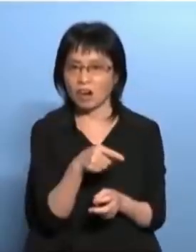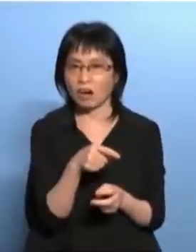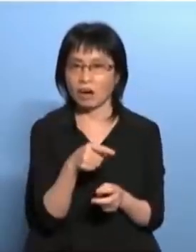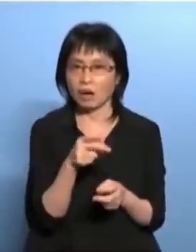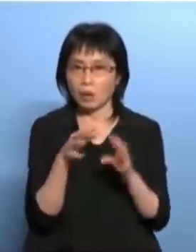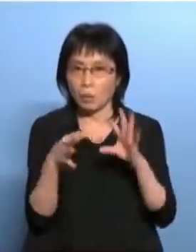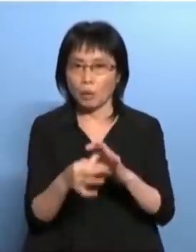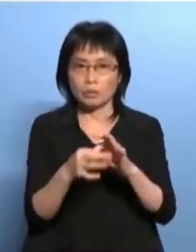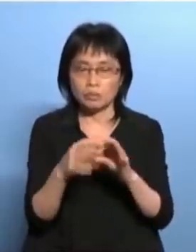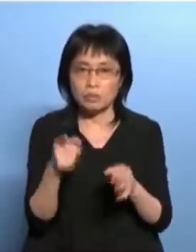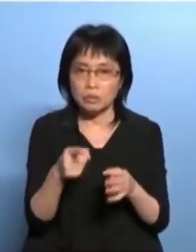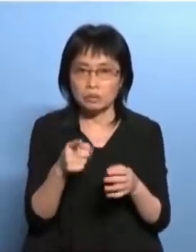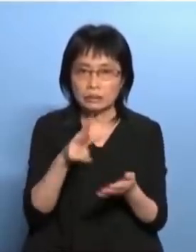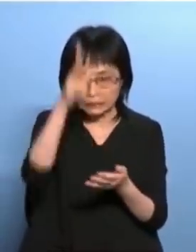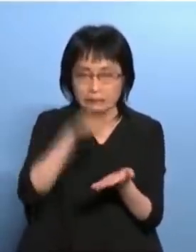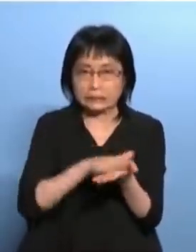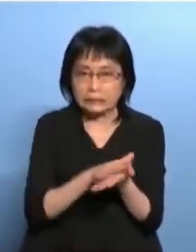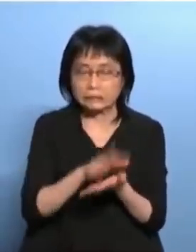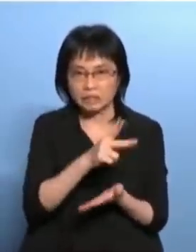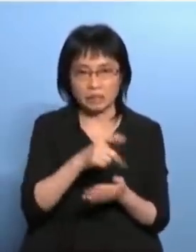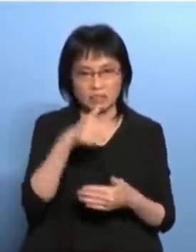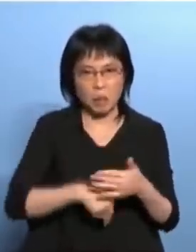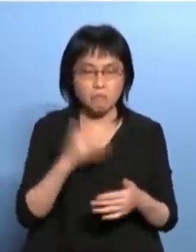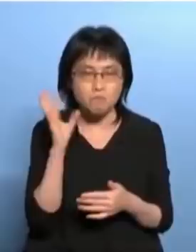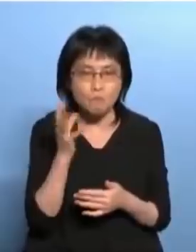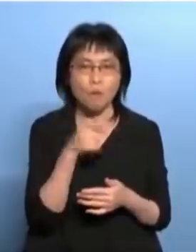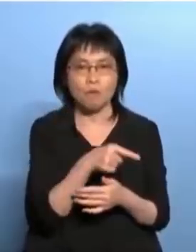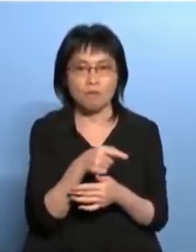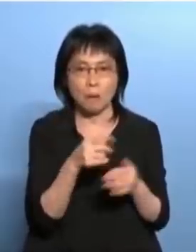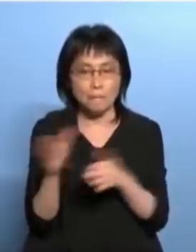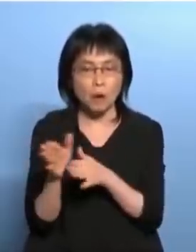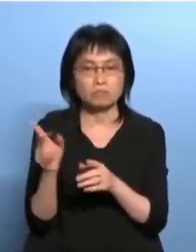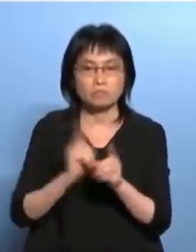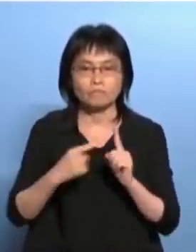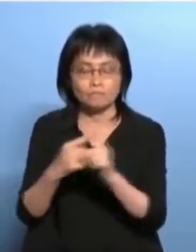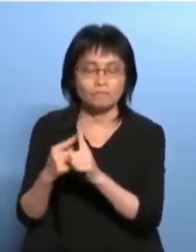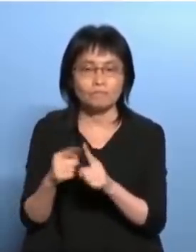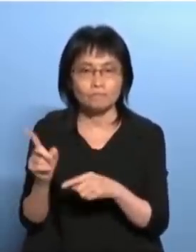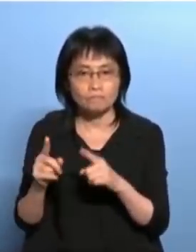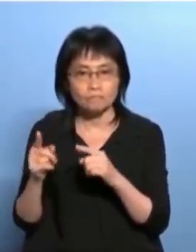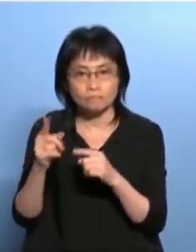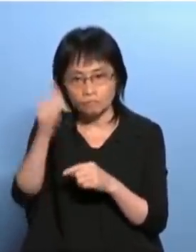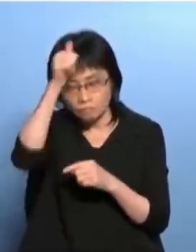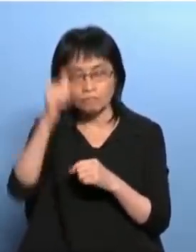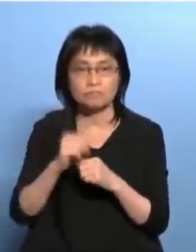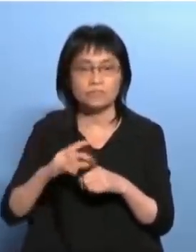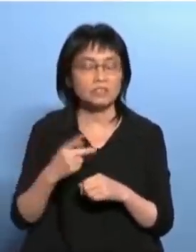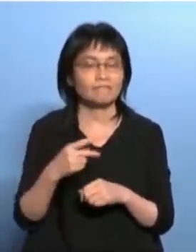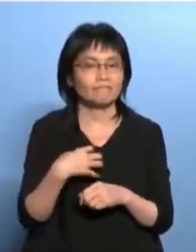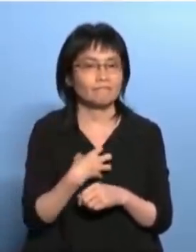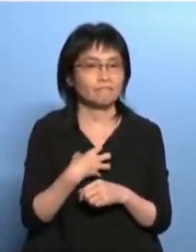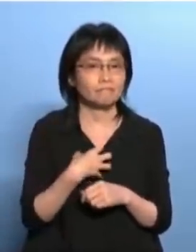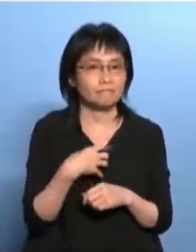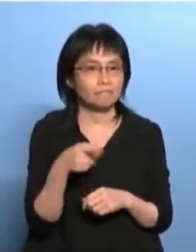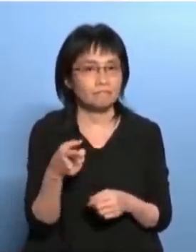现在看到教育界在这个副局长有份的赤化底下已经全面政治化了林郑说什么